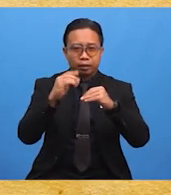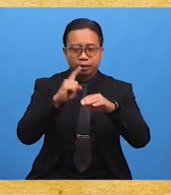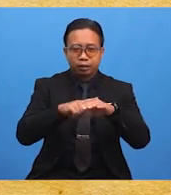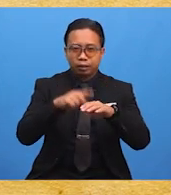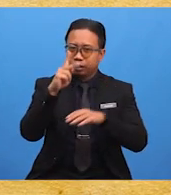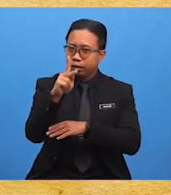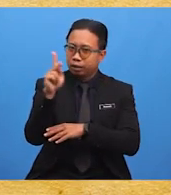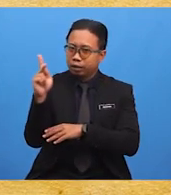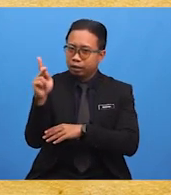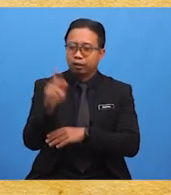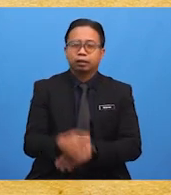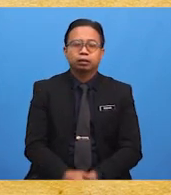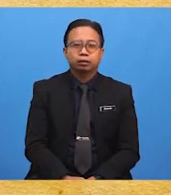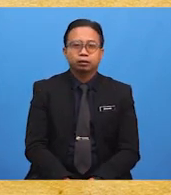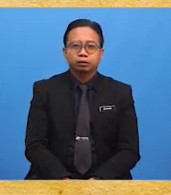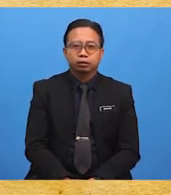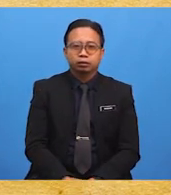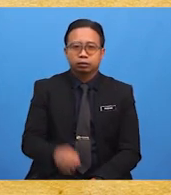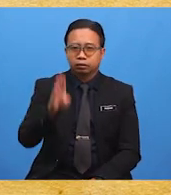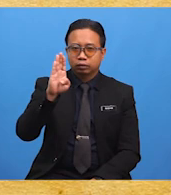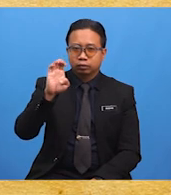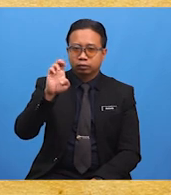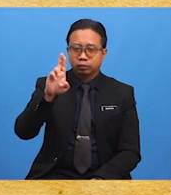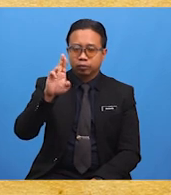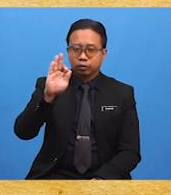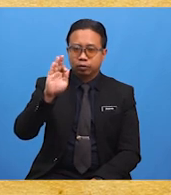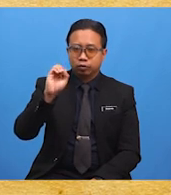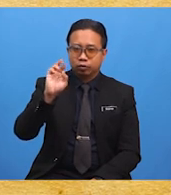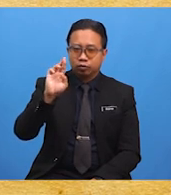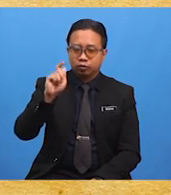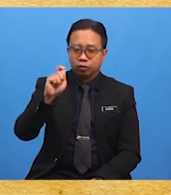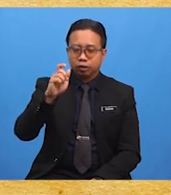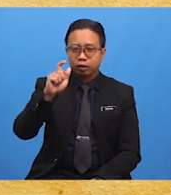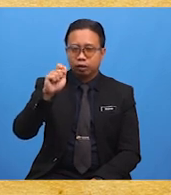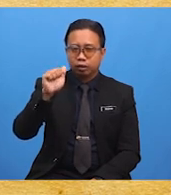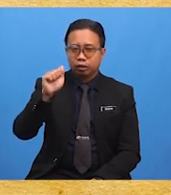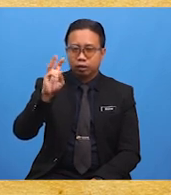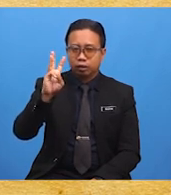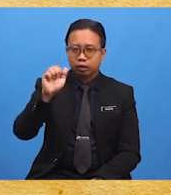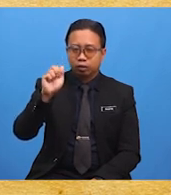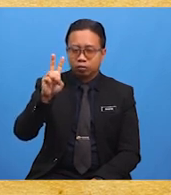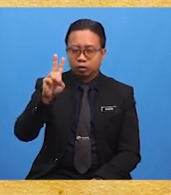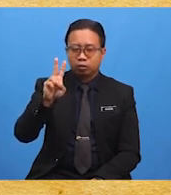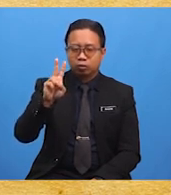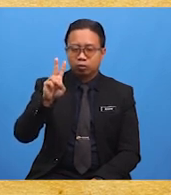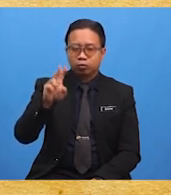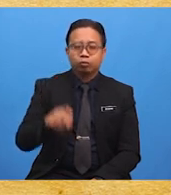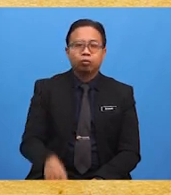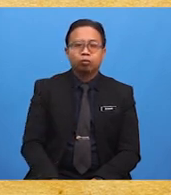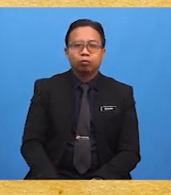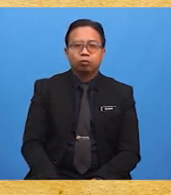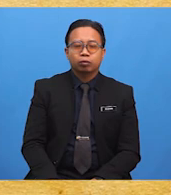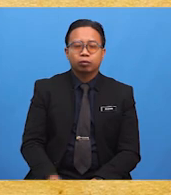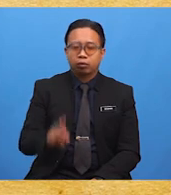Kota Kinabalu, Beaufort, Tawau dan Kudat oleh William Wood Treacher, iaitu